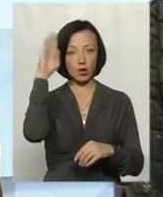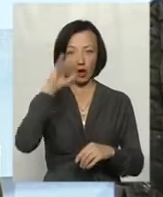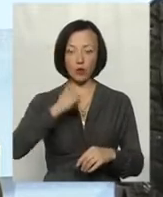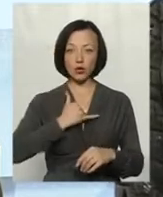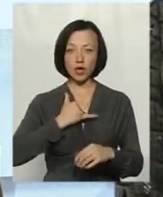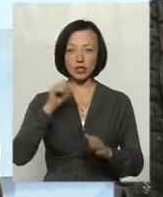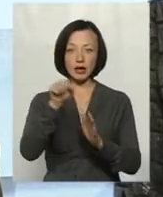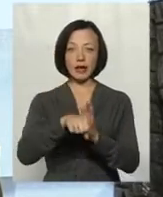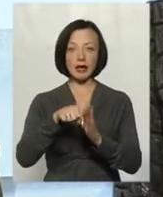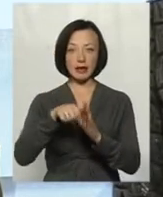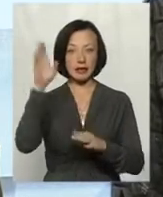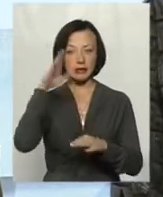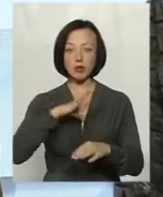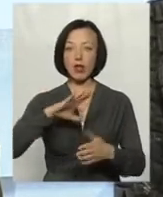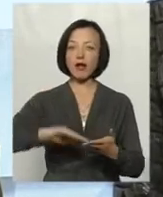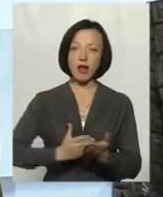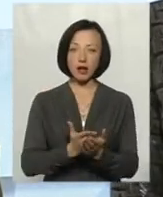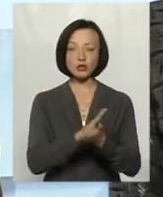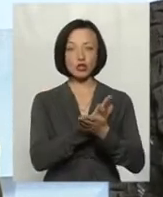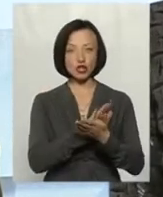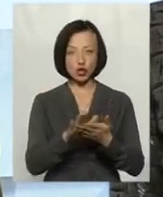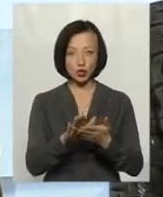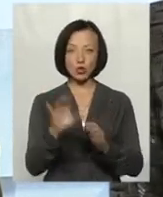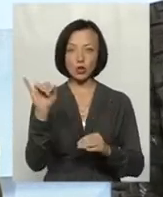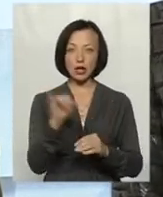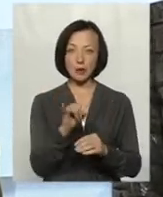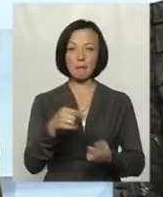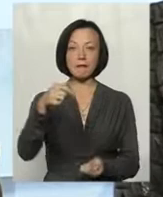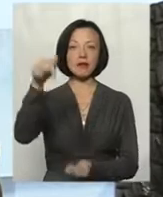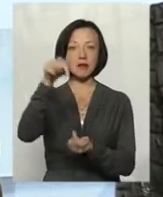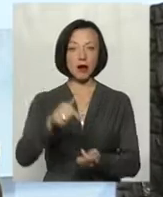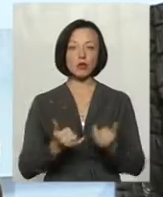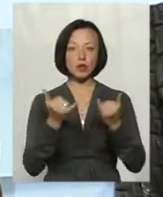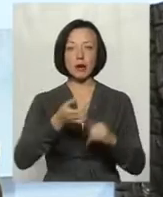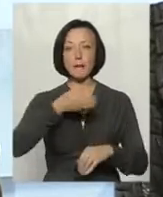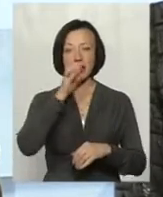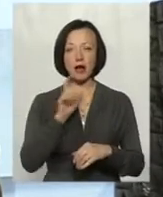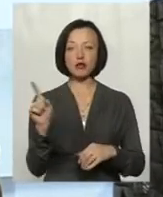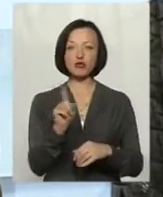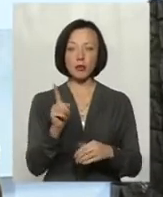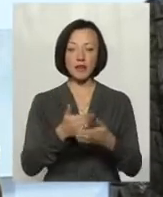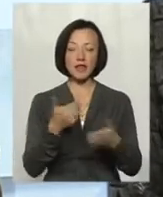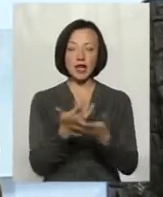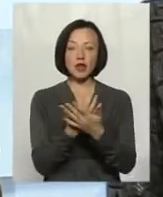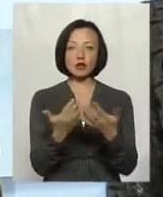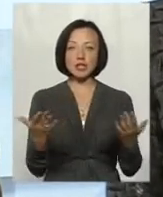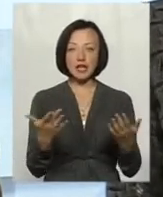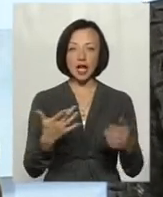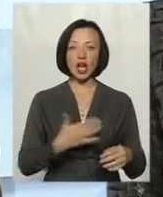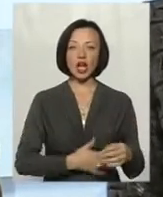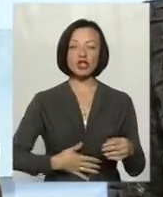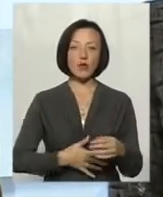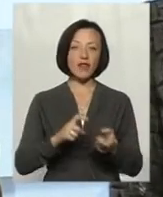наших криницях була якісною, чистою і придатною для пиття? Щоб від різноманітних кишкових